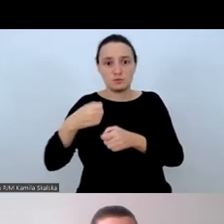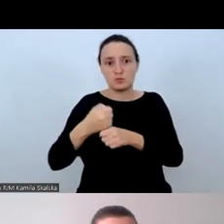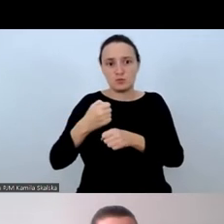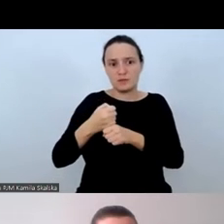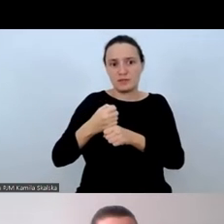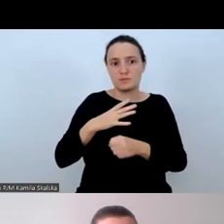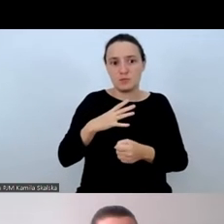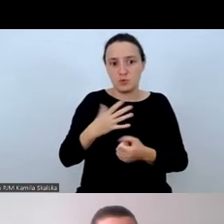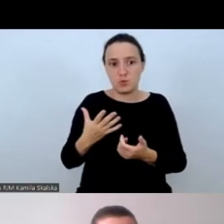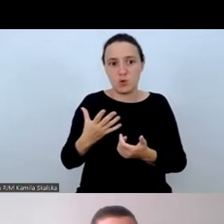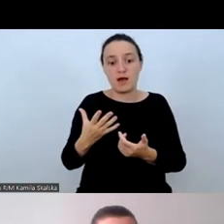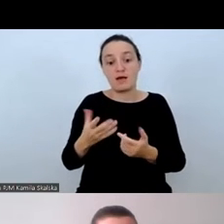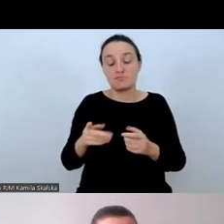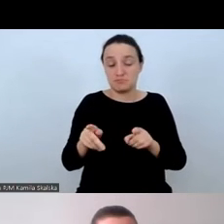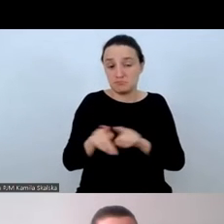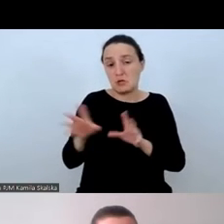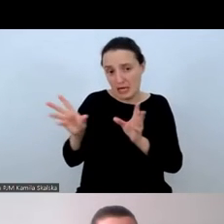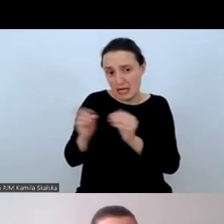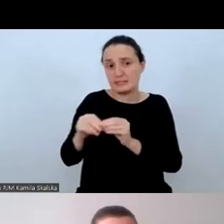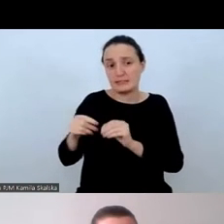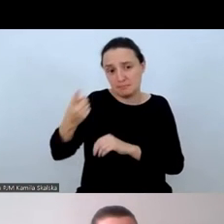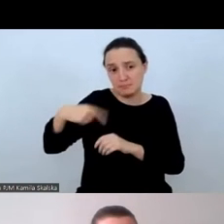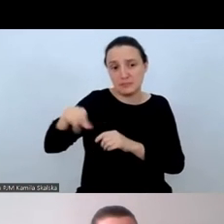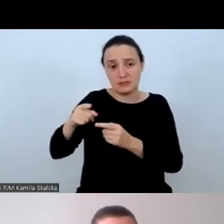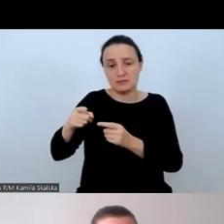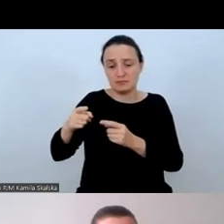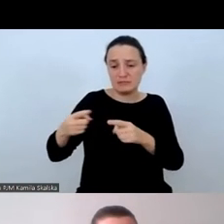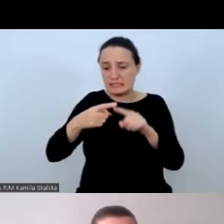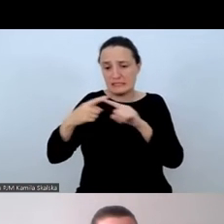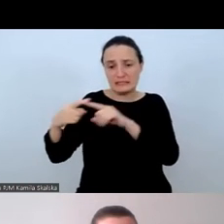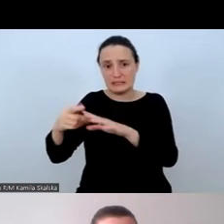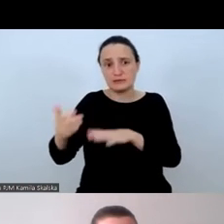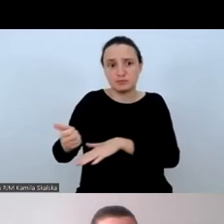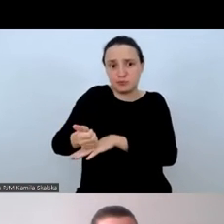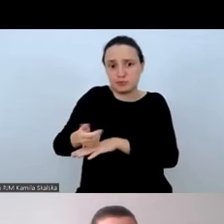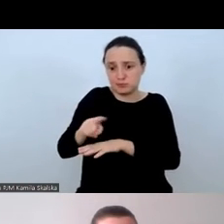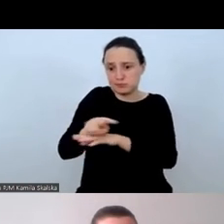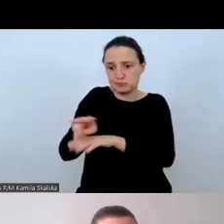Razem prowadziliśmy, przewodniczyliśmy temu projektowi badawczemu.